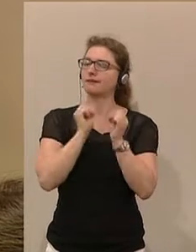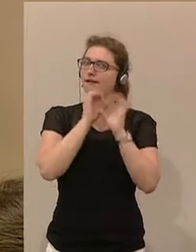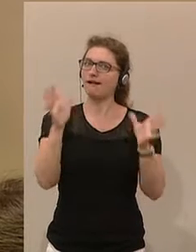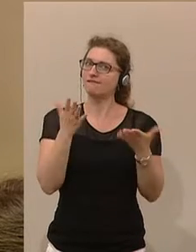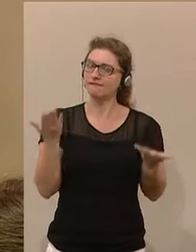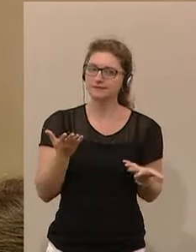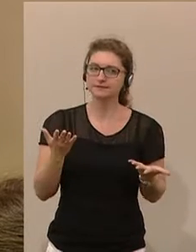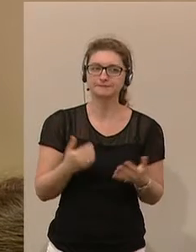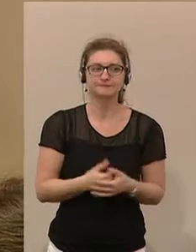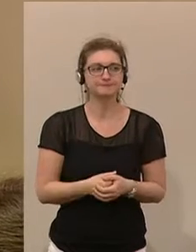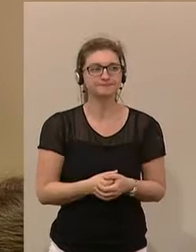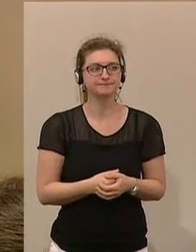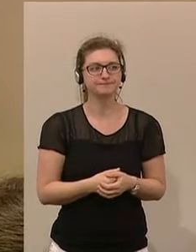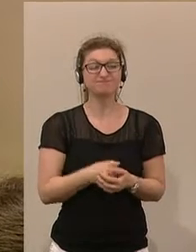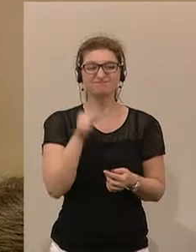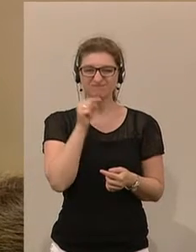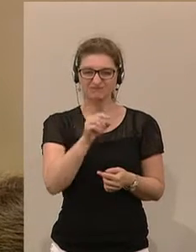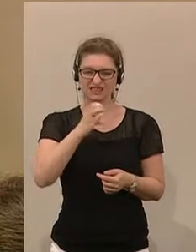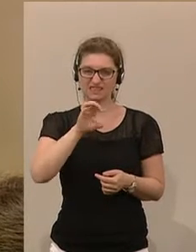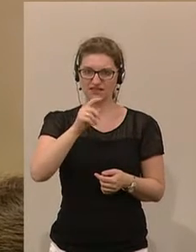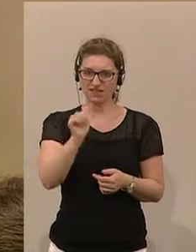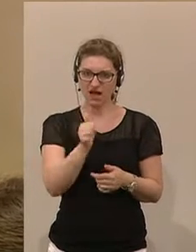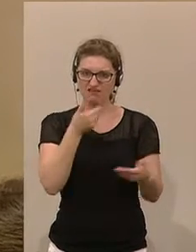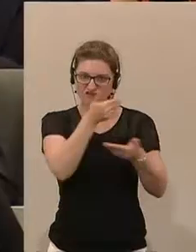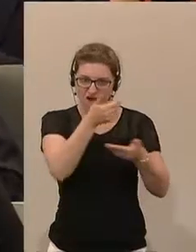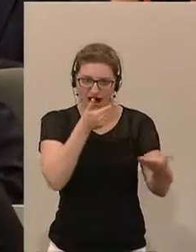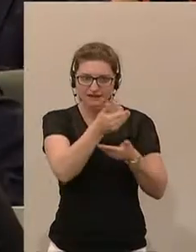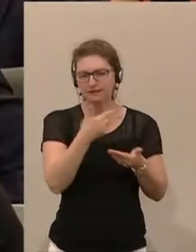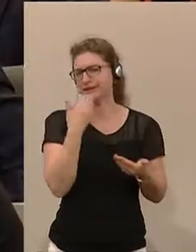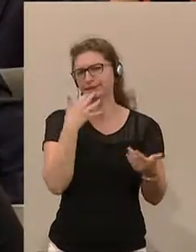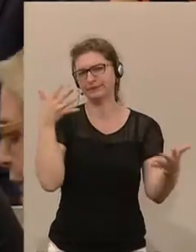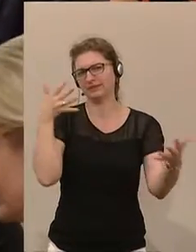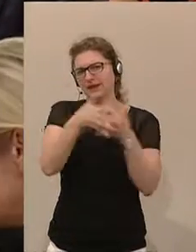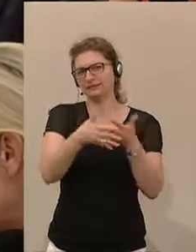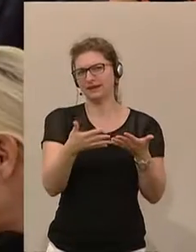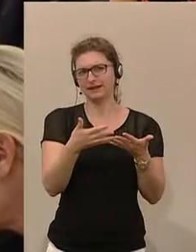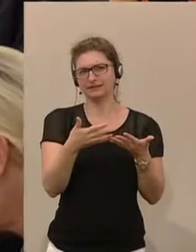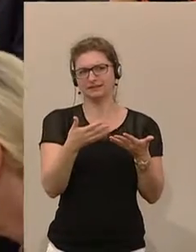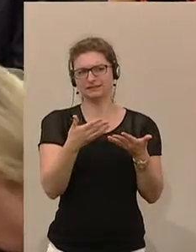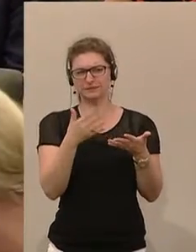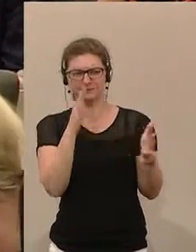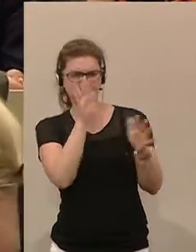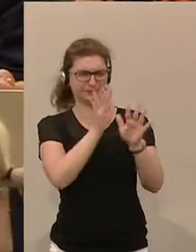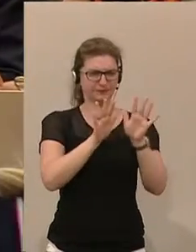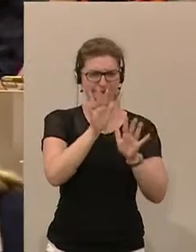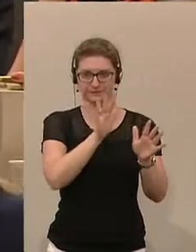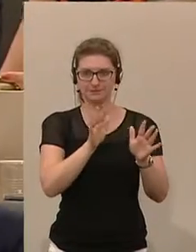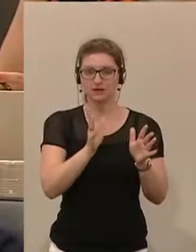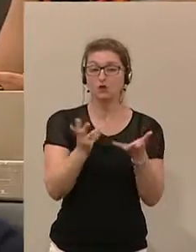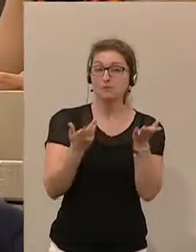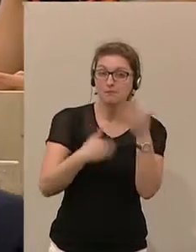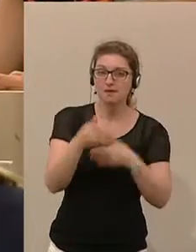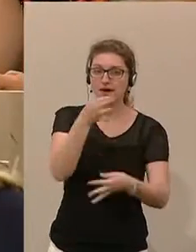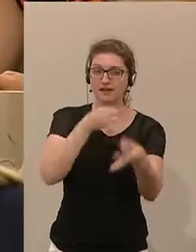dass dieses Verhandeln mit CETA völlig transparenzlos war und wesentlich mehr Information